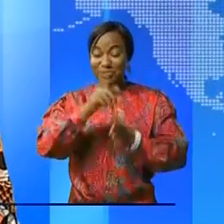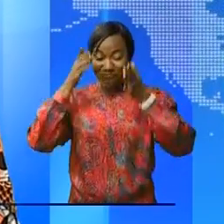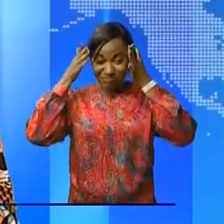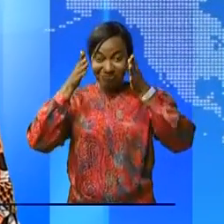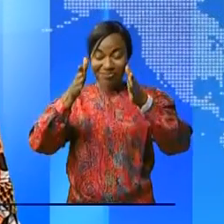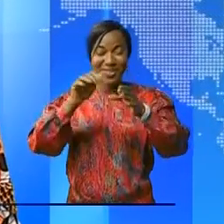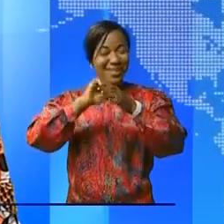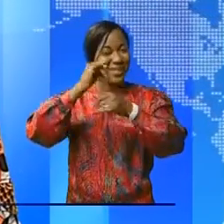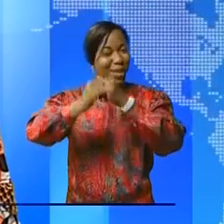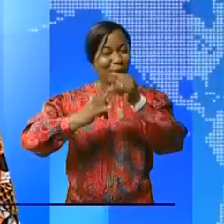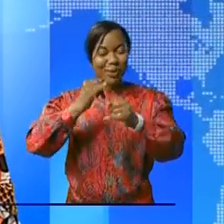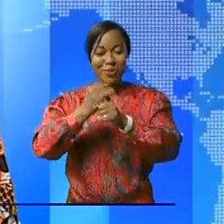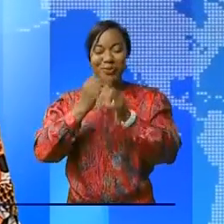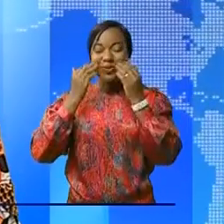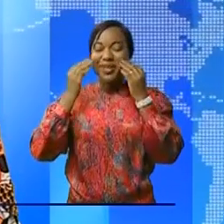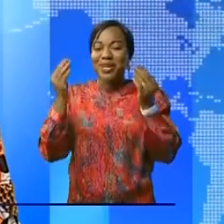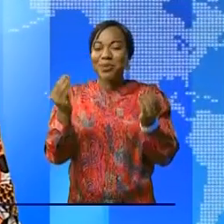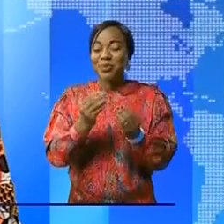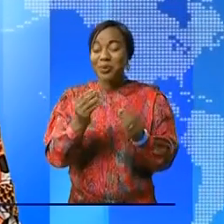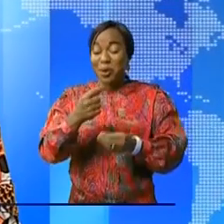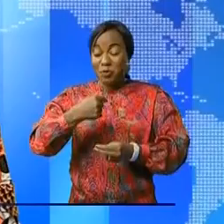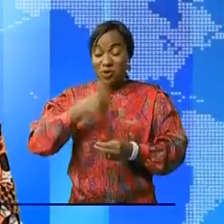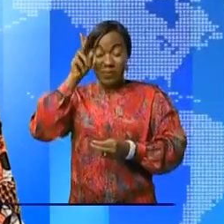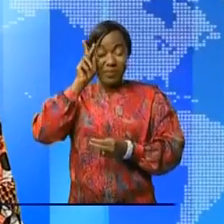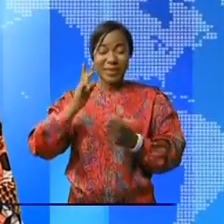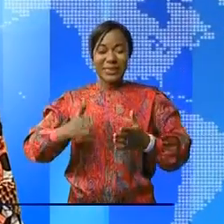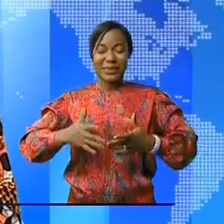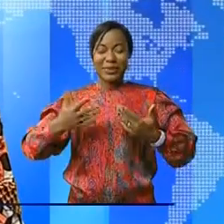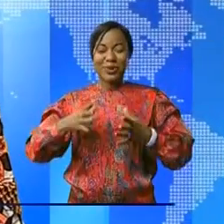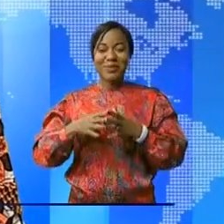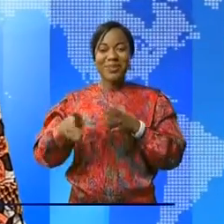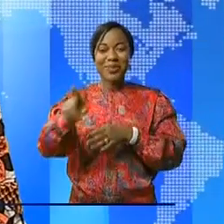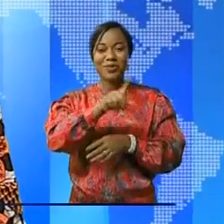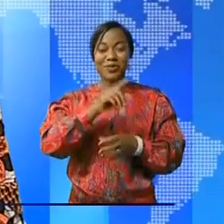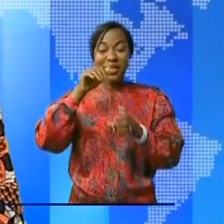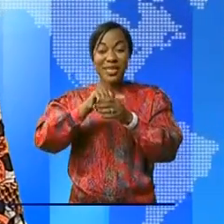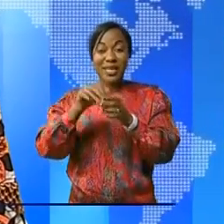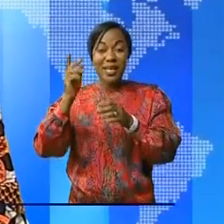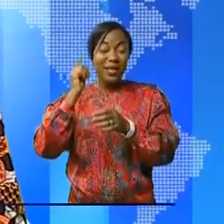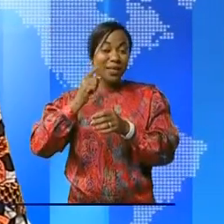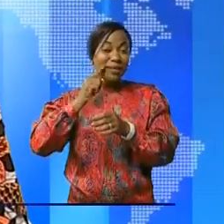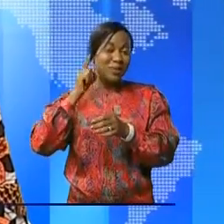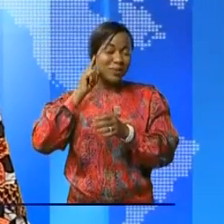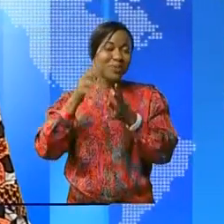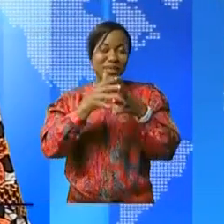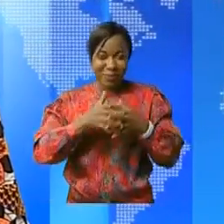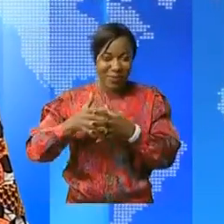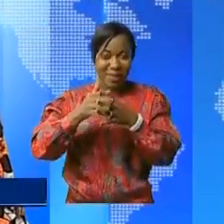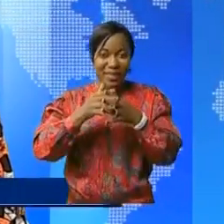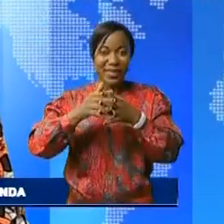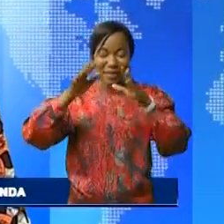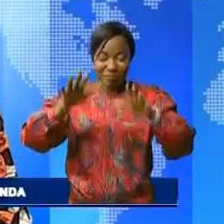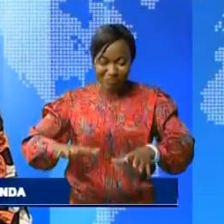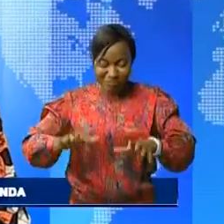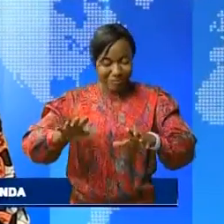travers le monde. Dorcas Essengo a concouru à sa rédaction au nom de toute l'équipe technique. Nous vous disons